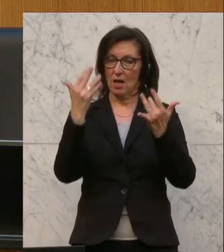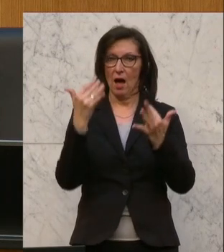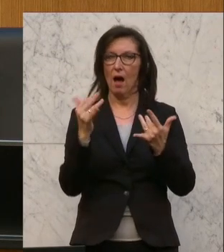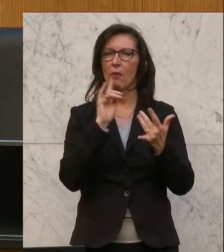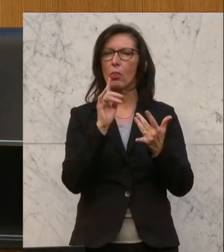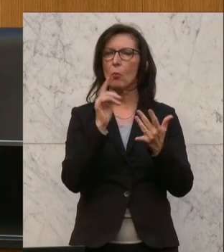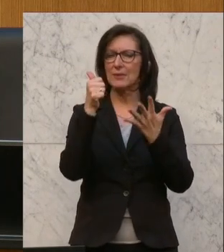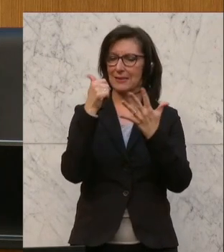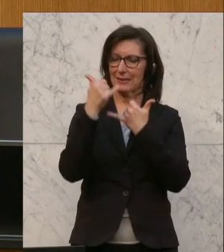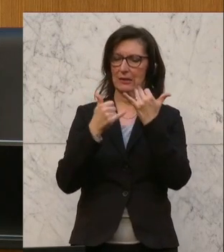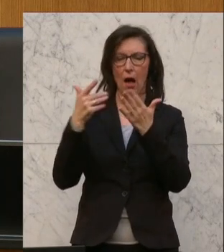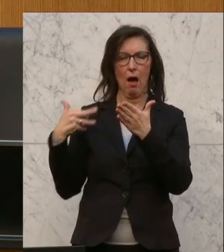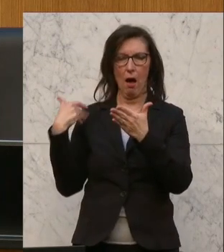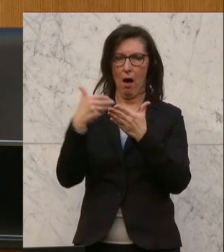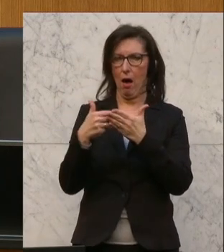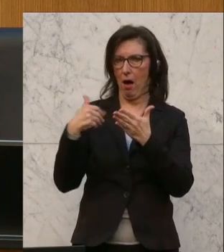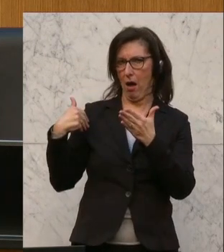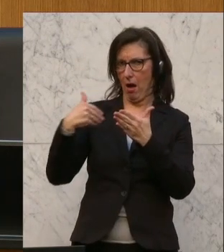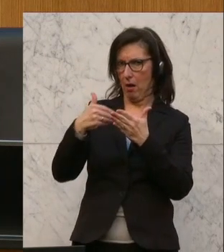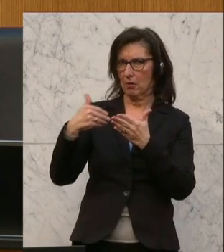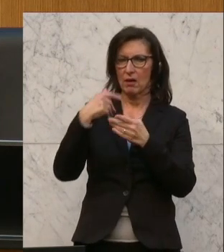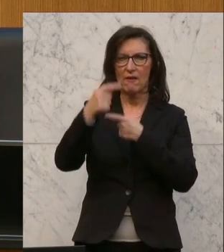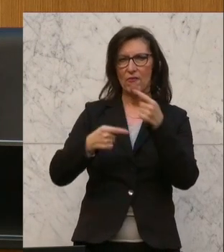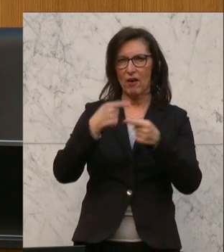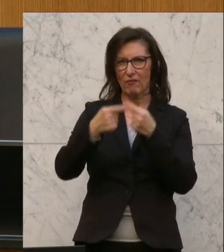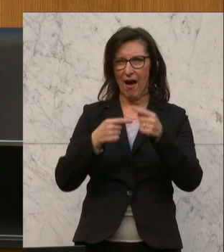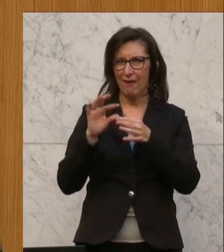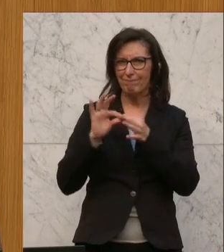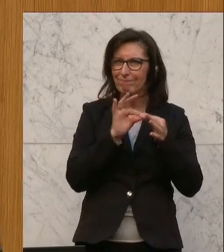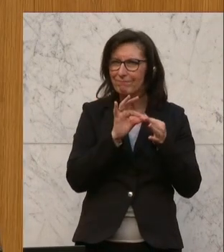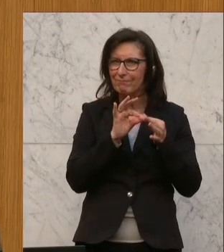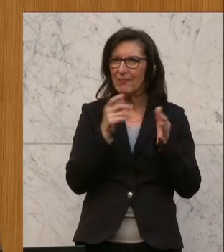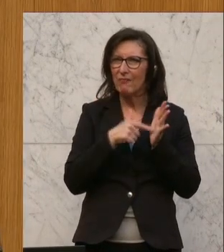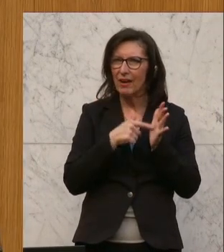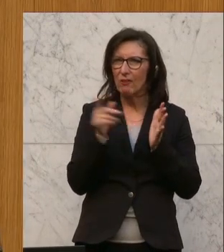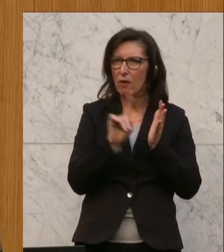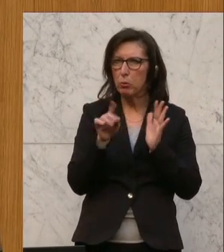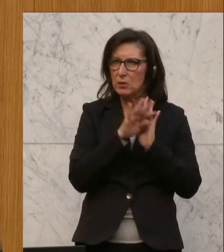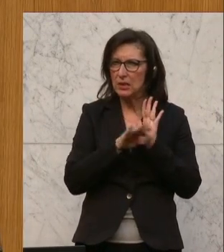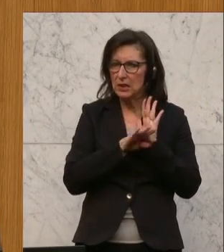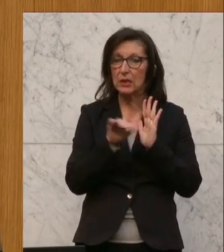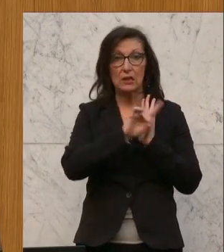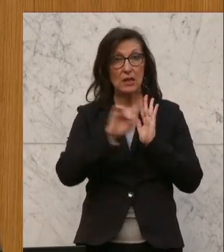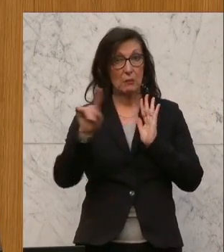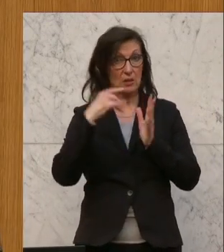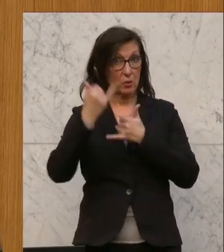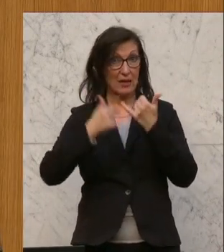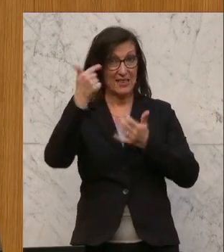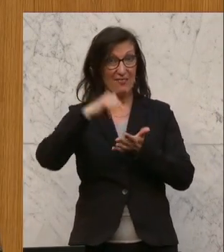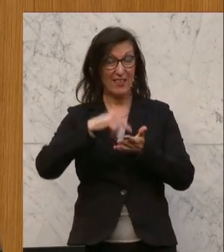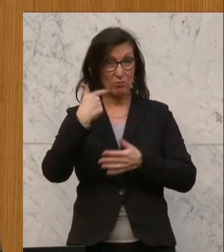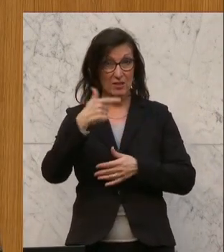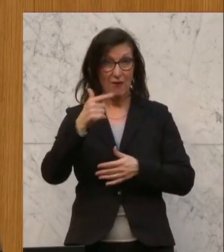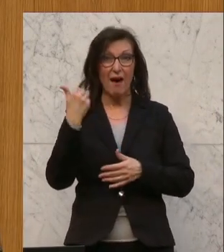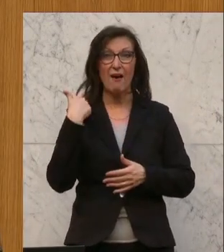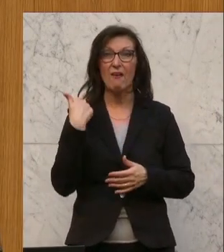letzten sechs Jahren die Verfahren nach dem Verbotsgesetz sich bis zum Jahr 2022 verdoppelt haben.